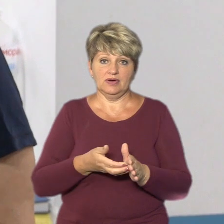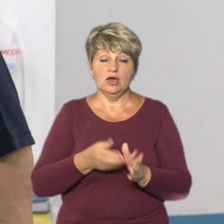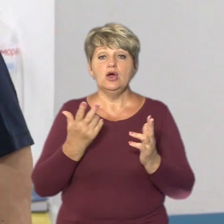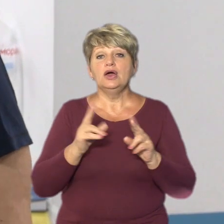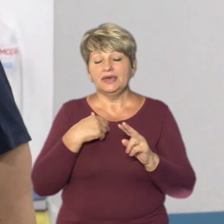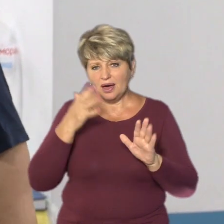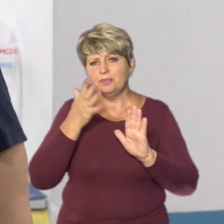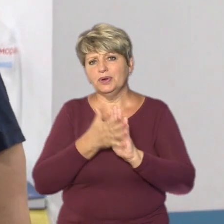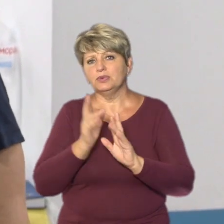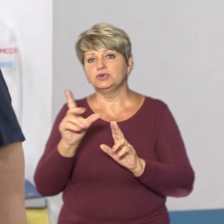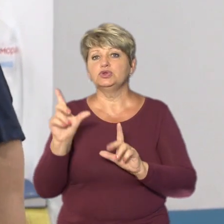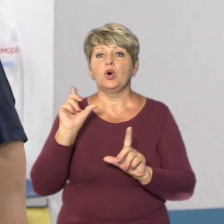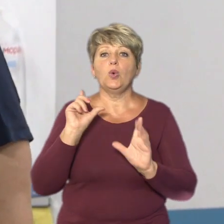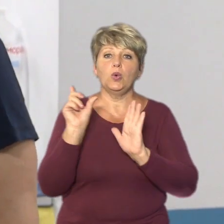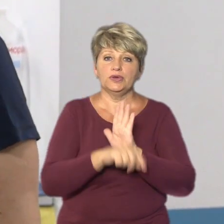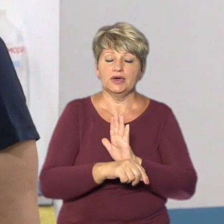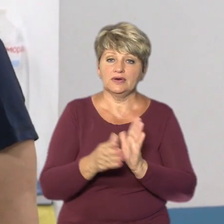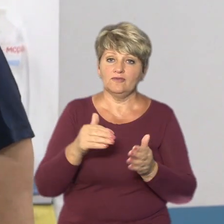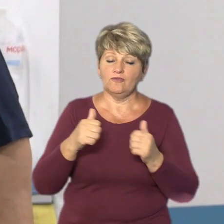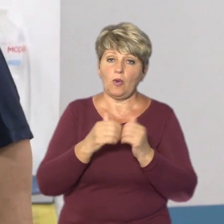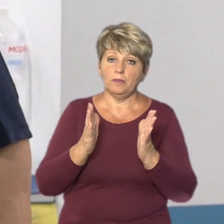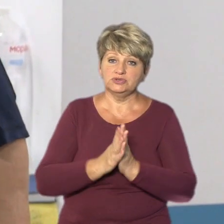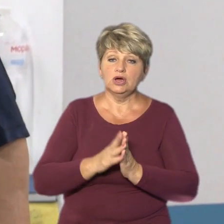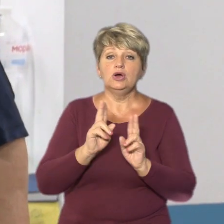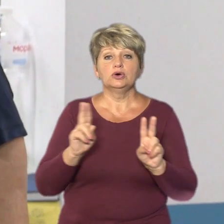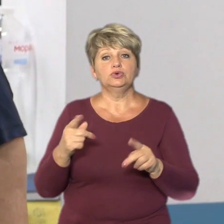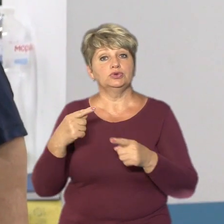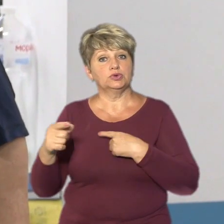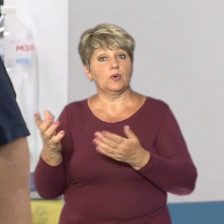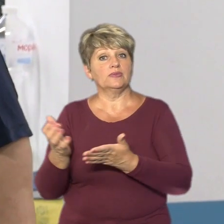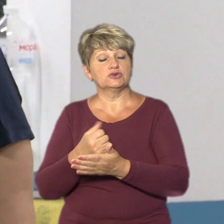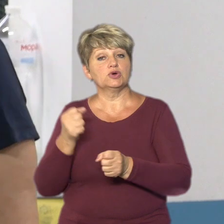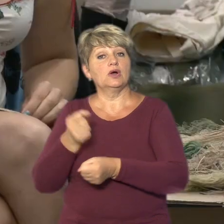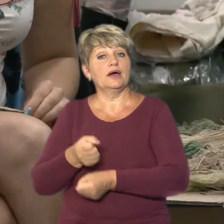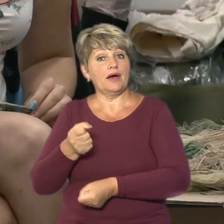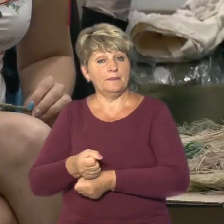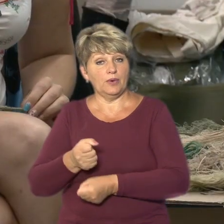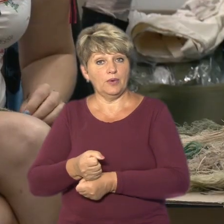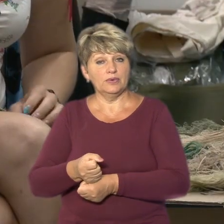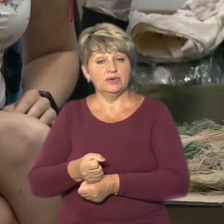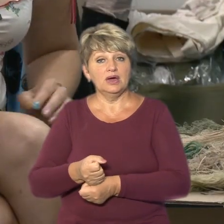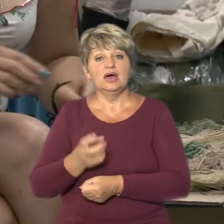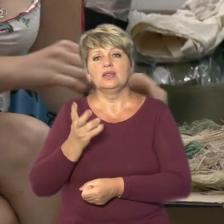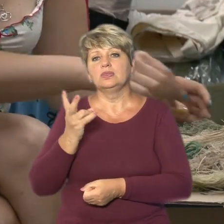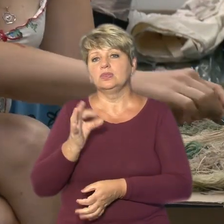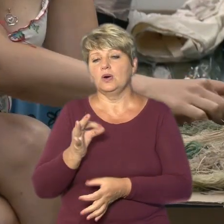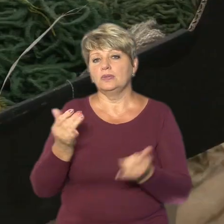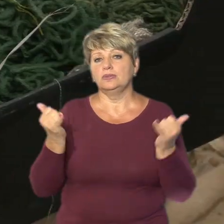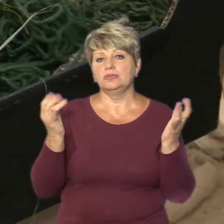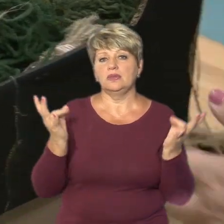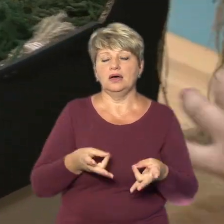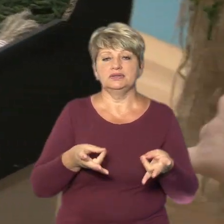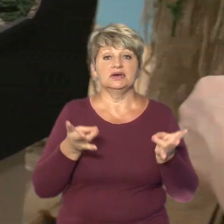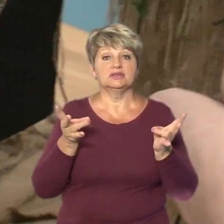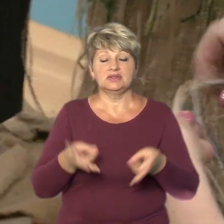уїхав, взагалі емігрірував, хтось знайшов роботу, бо тоді ж багато зовсім не працювали. Ну, треба плести, треба. А якщо ми не будемо